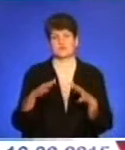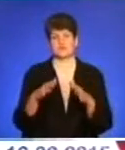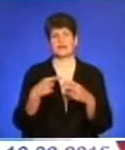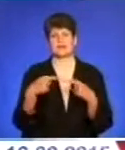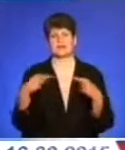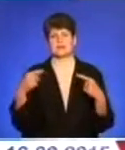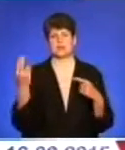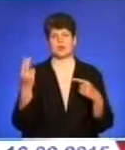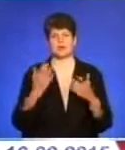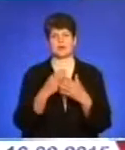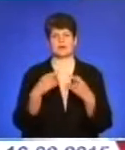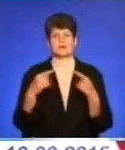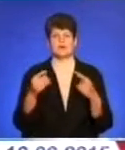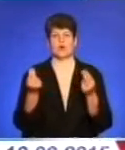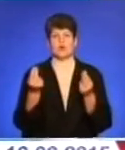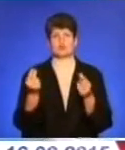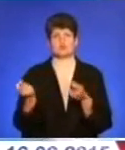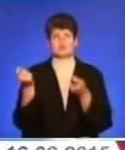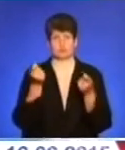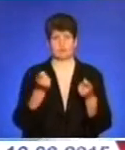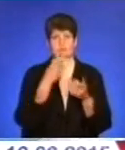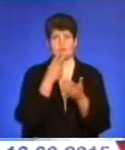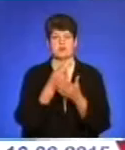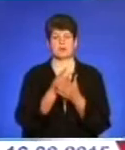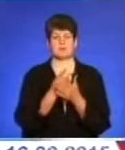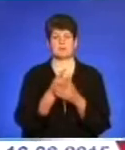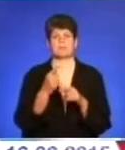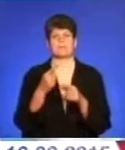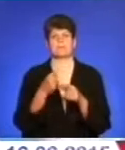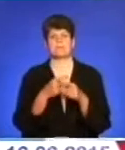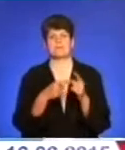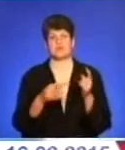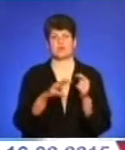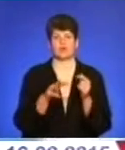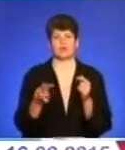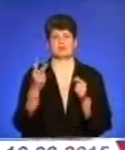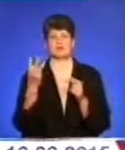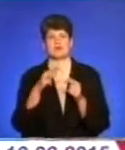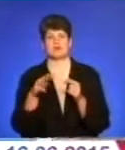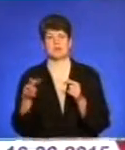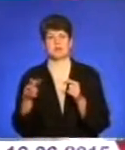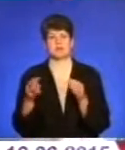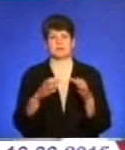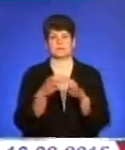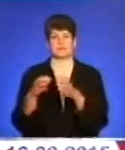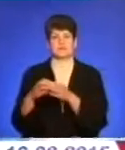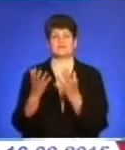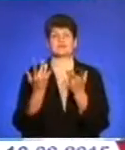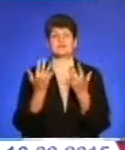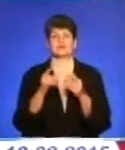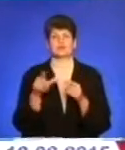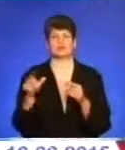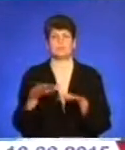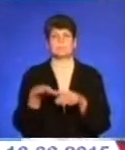кольори розписали. Значить так, гроші поступлять, ми бачимо. Поступає пів мільйона, два мільйона, півтора мільйона. Яка громада від кількості жителів і